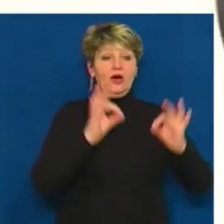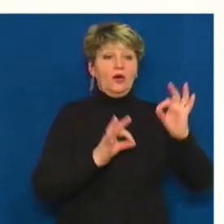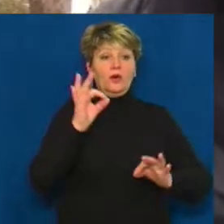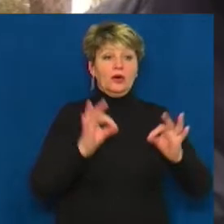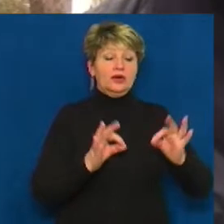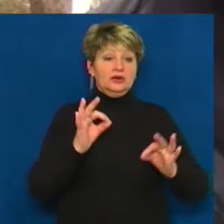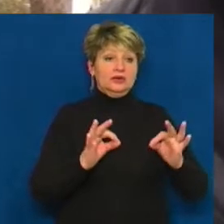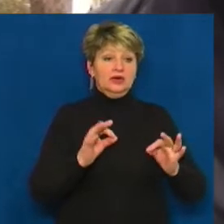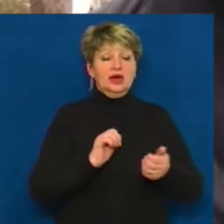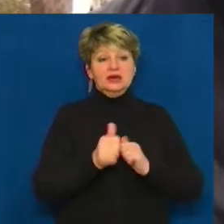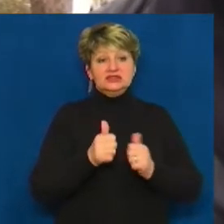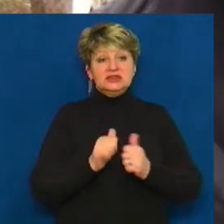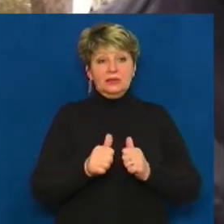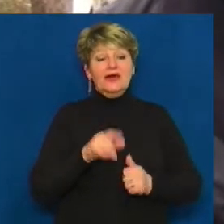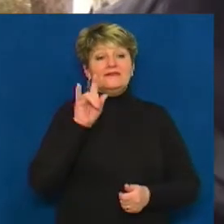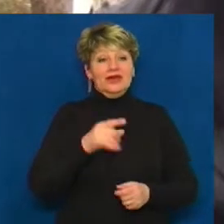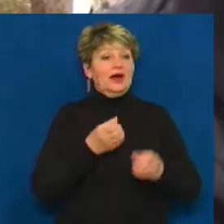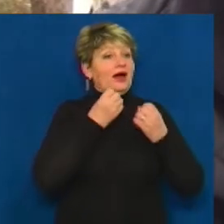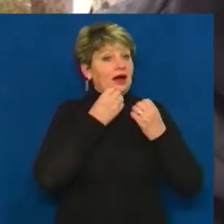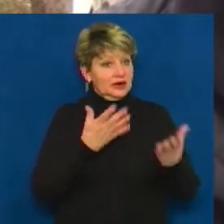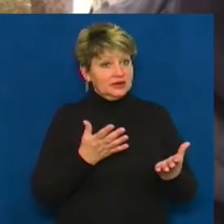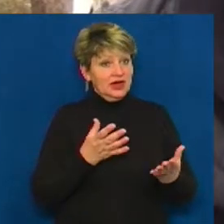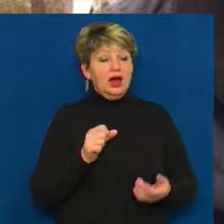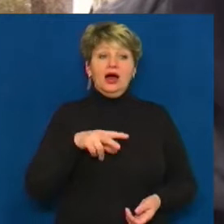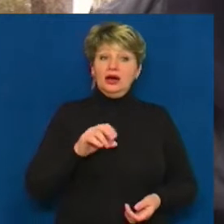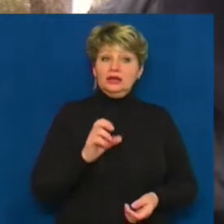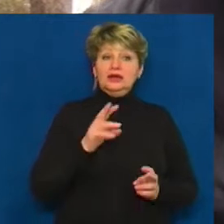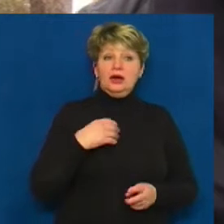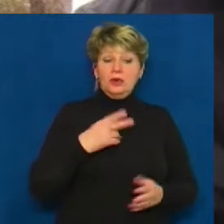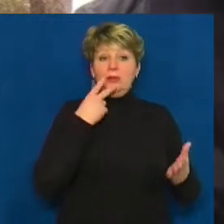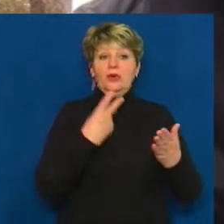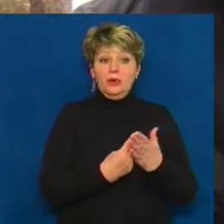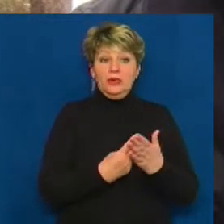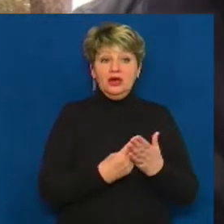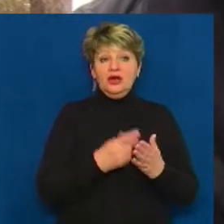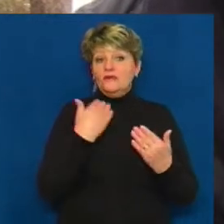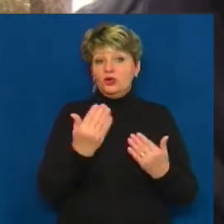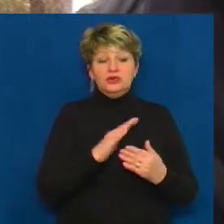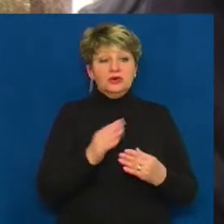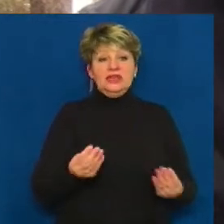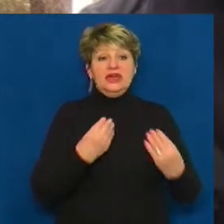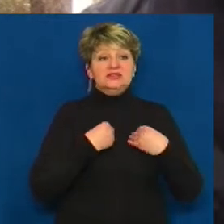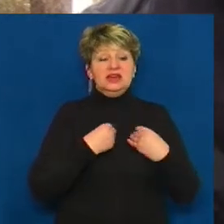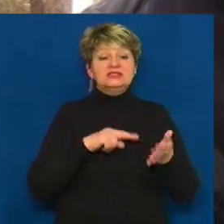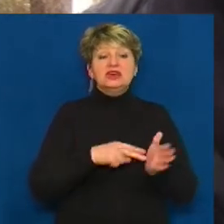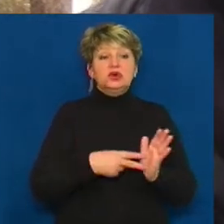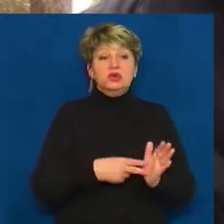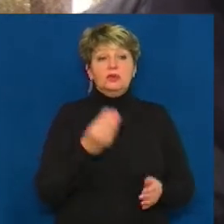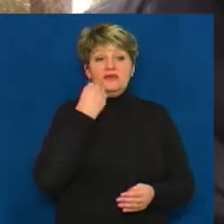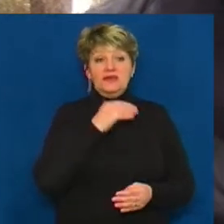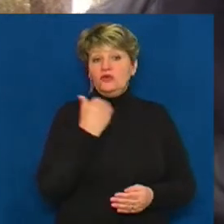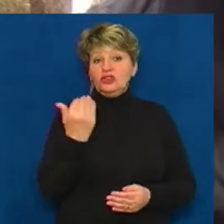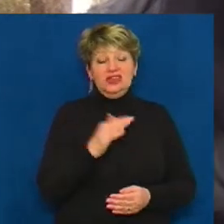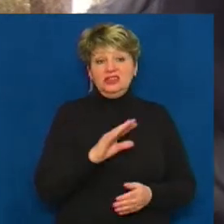середовищем. Заміна вікон – це гарно, але, як ми побачили зараз приладом, воно не дає жодної економічної ефекти, вони не відчують це